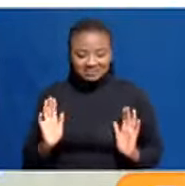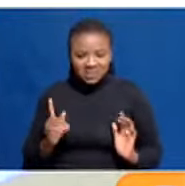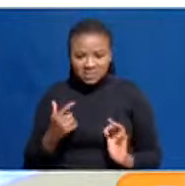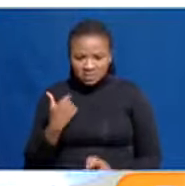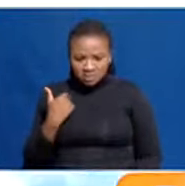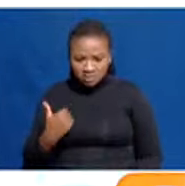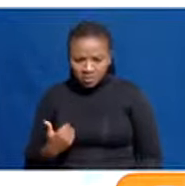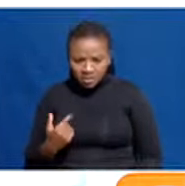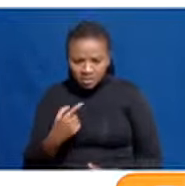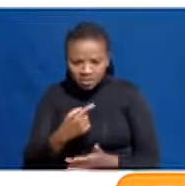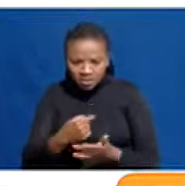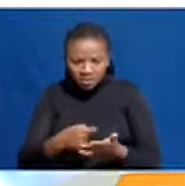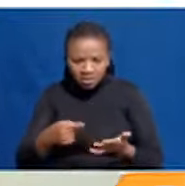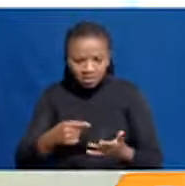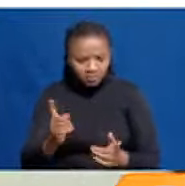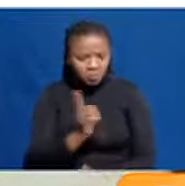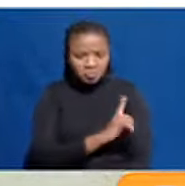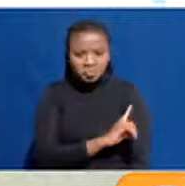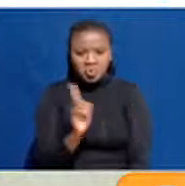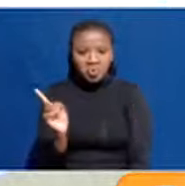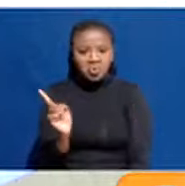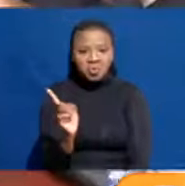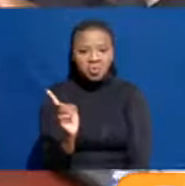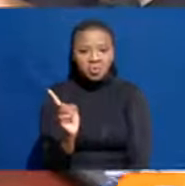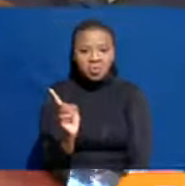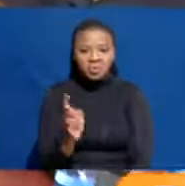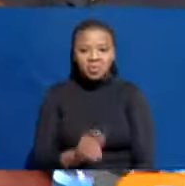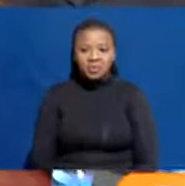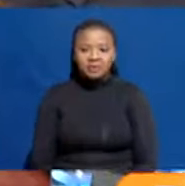lawama kutokana na kuwachiliwa kwa sukari hiyo.